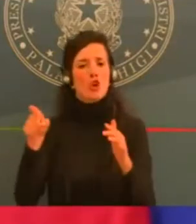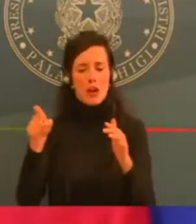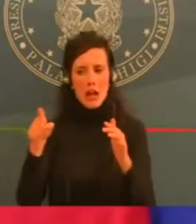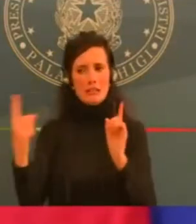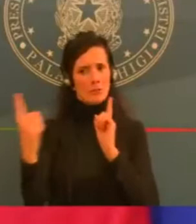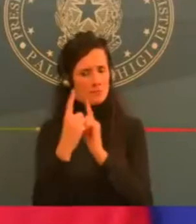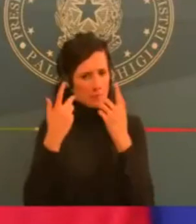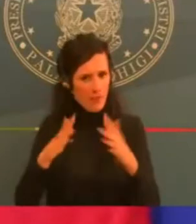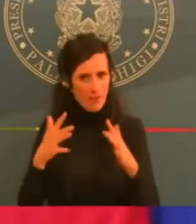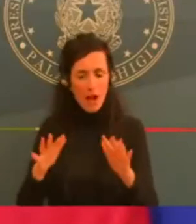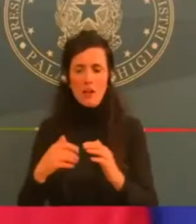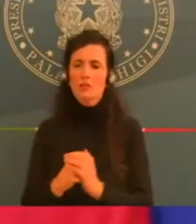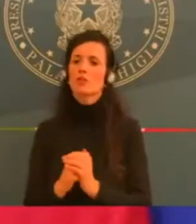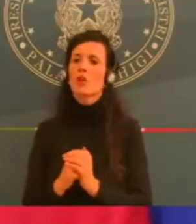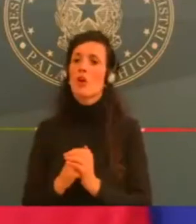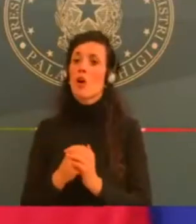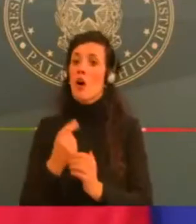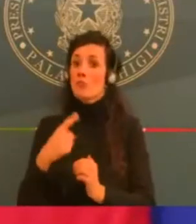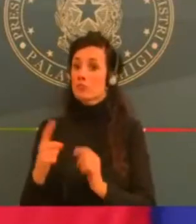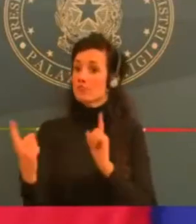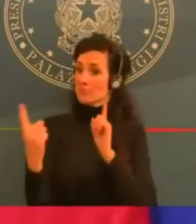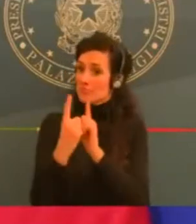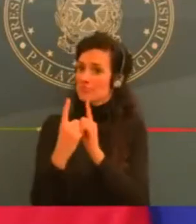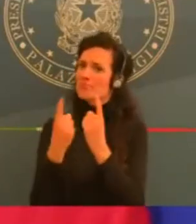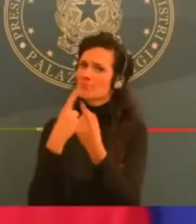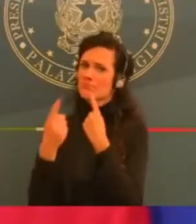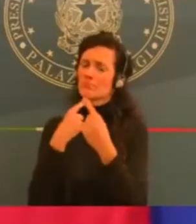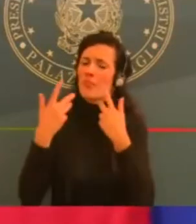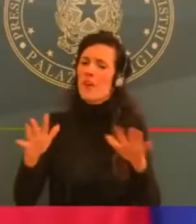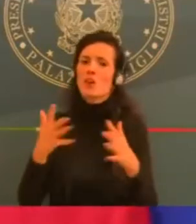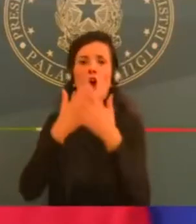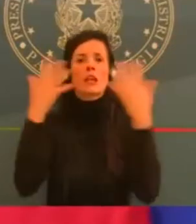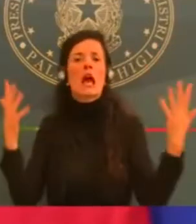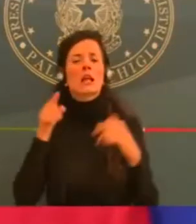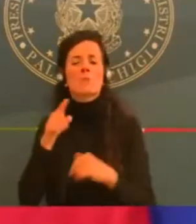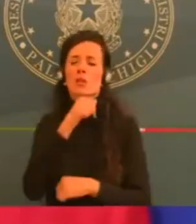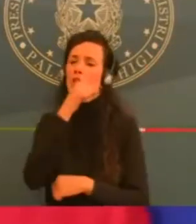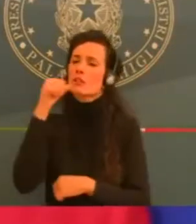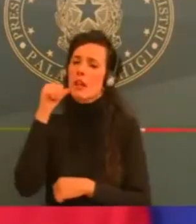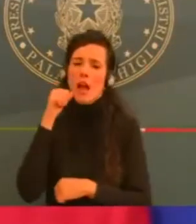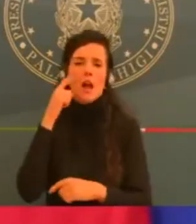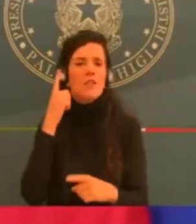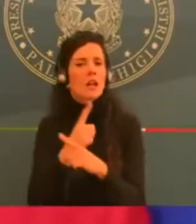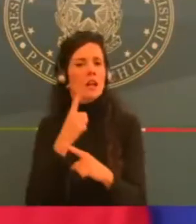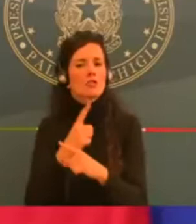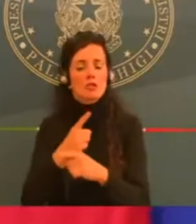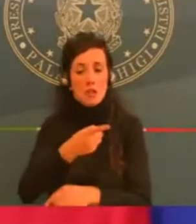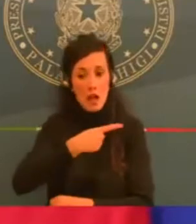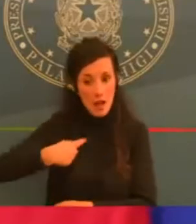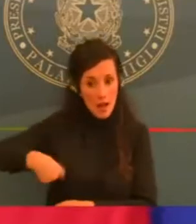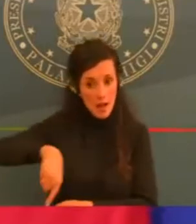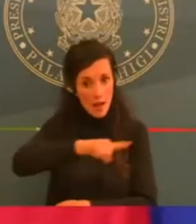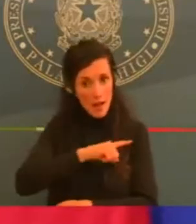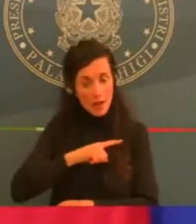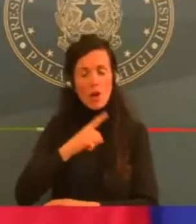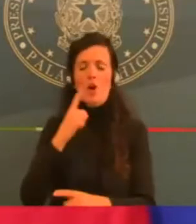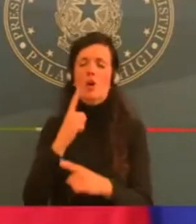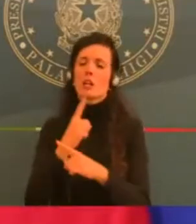le ragioni di coesione, chiarezza di intenti, condivisione di obiettivi e siano